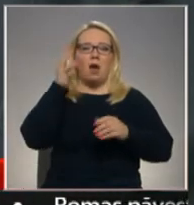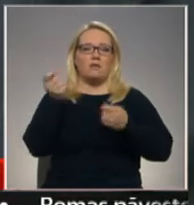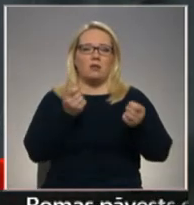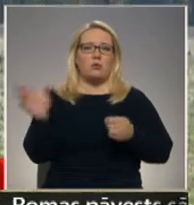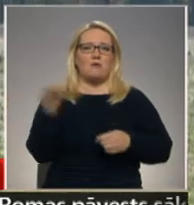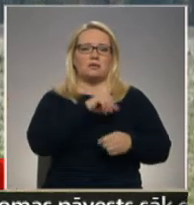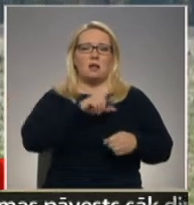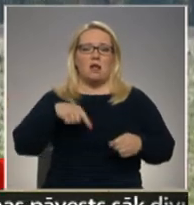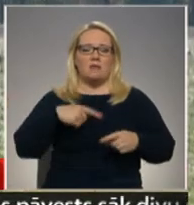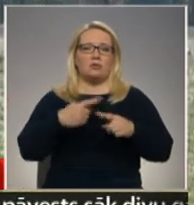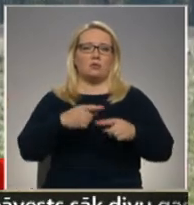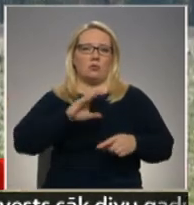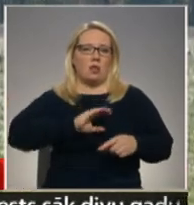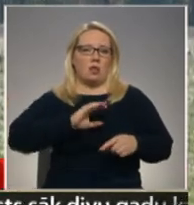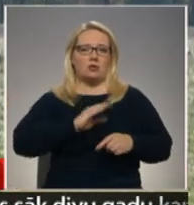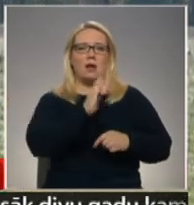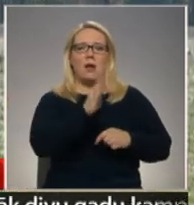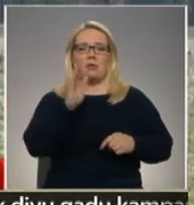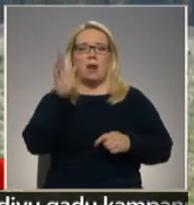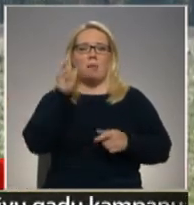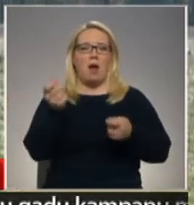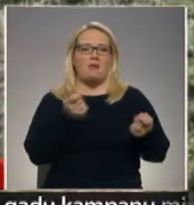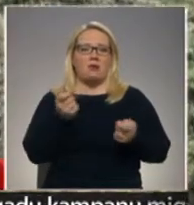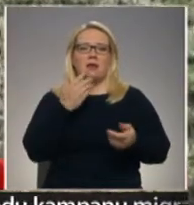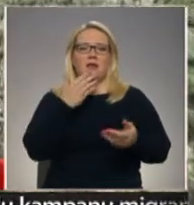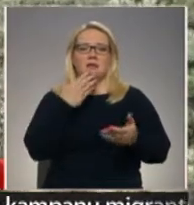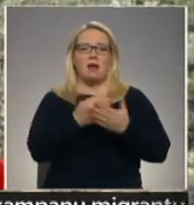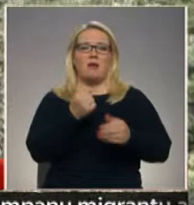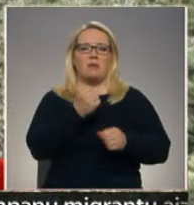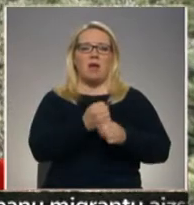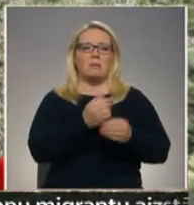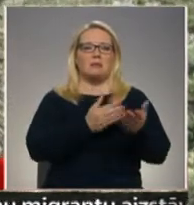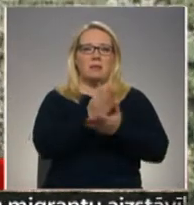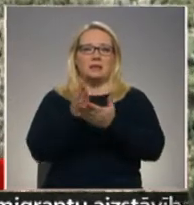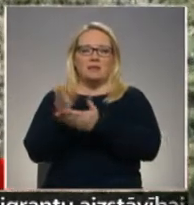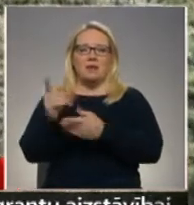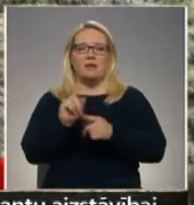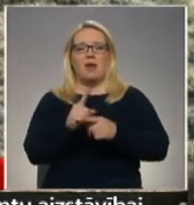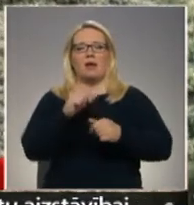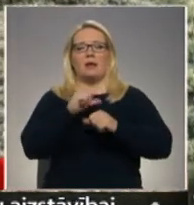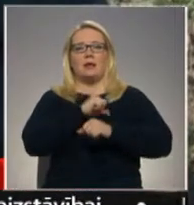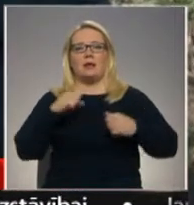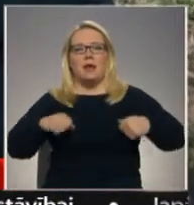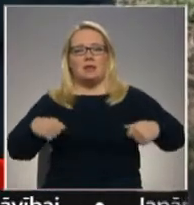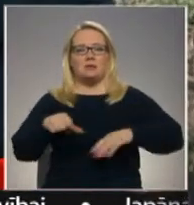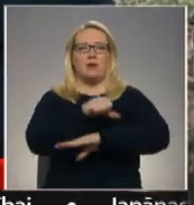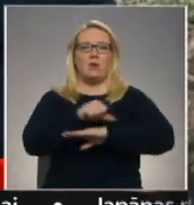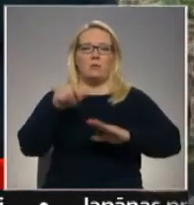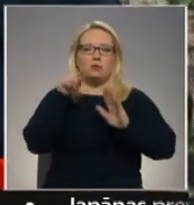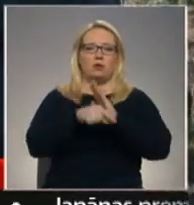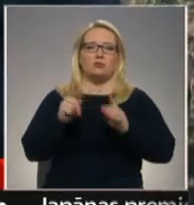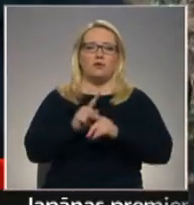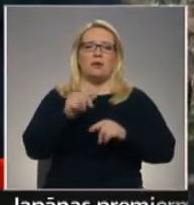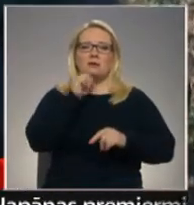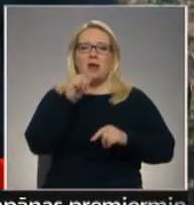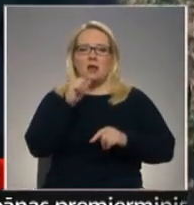kā arī koledžu. Lai arī katrai pārvaldei ir sava darba specifika, atkarībā vai dienests veikts robežas kontrolas punktā uz zaļās vai jūras